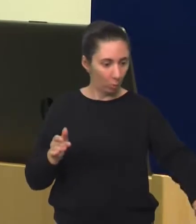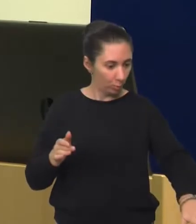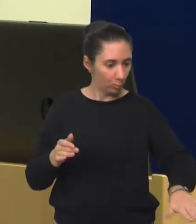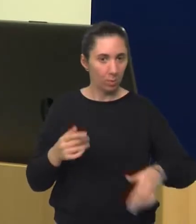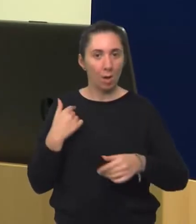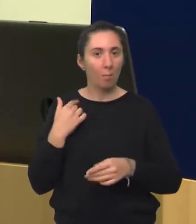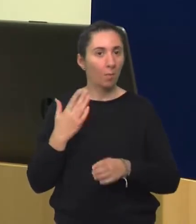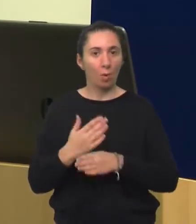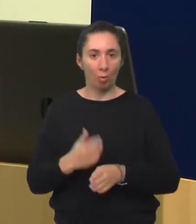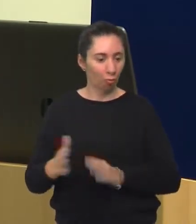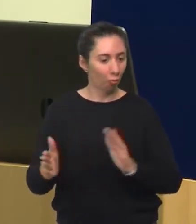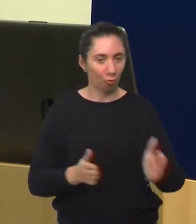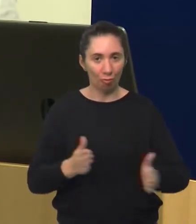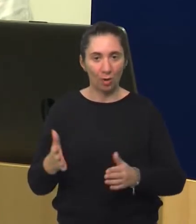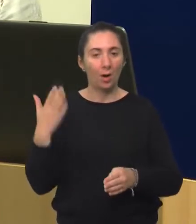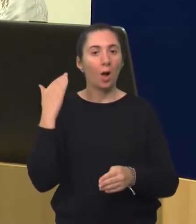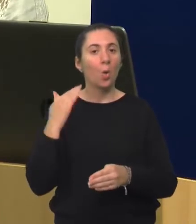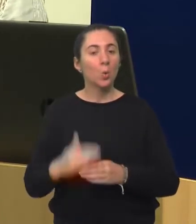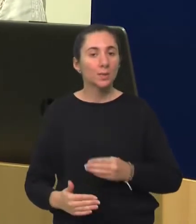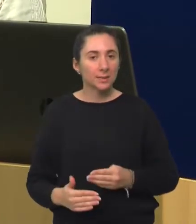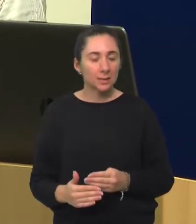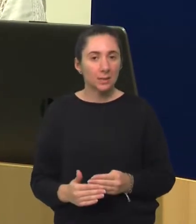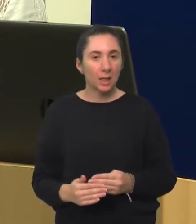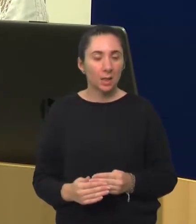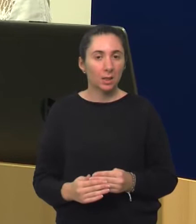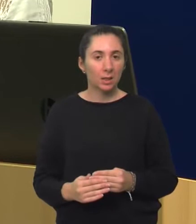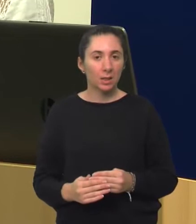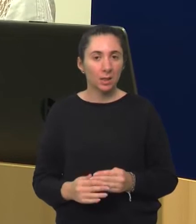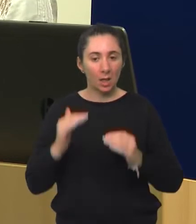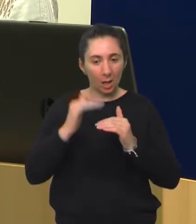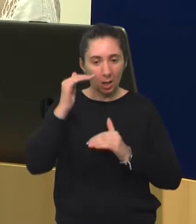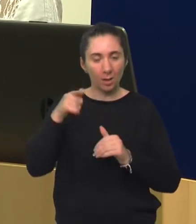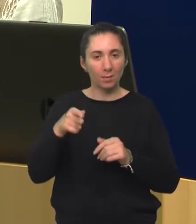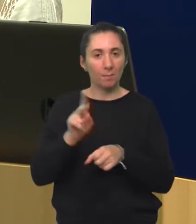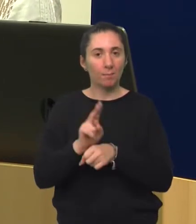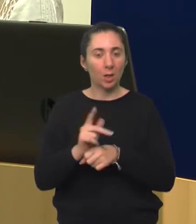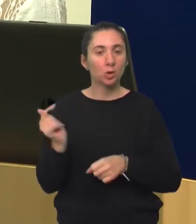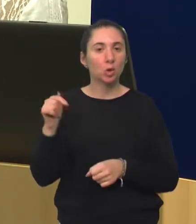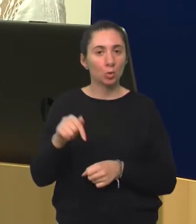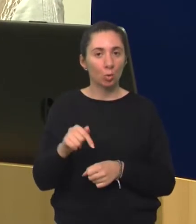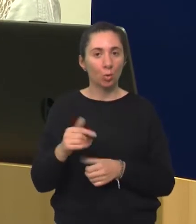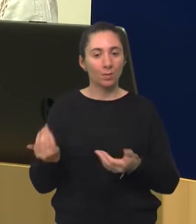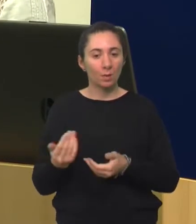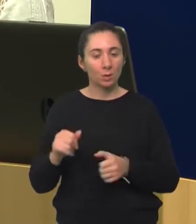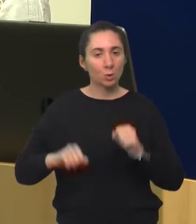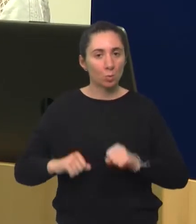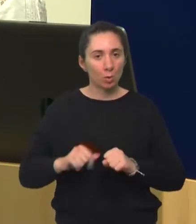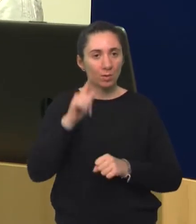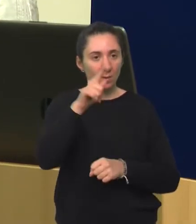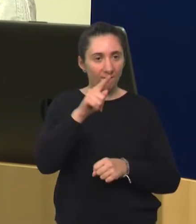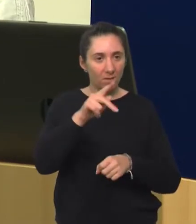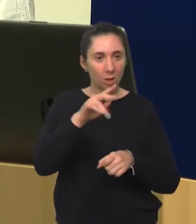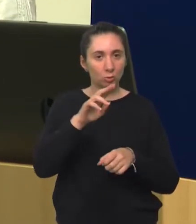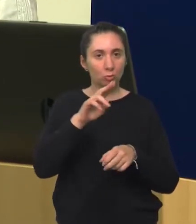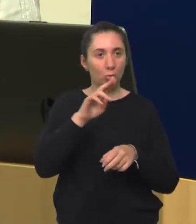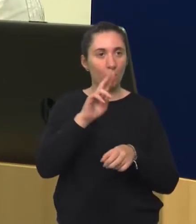mi ih usmjeravamo non stop i onda kao zadnja etapa te združene pažnje dolazi dijete to va sposobnost da vašu pažnju